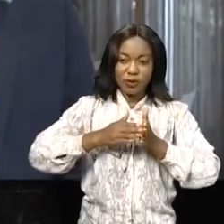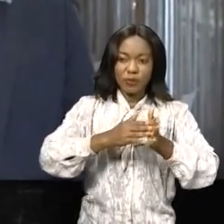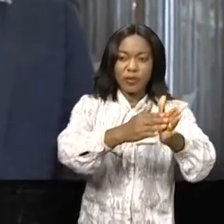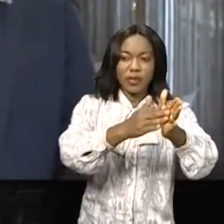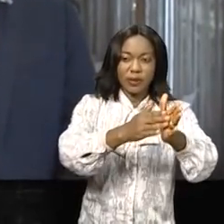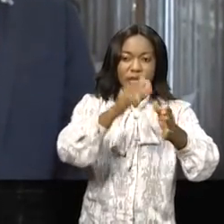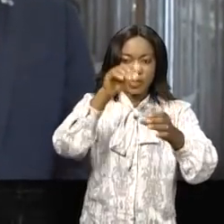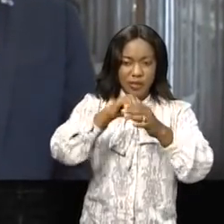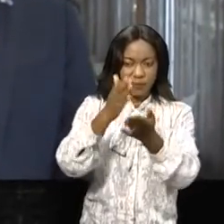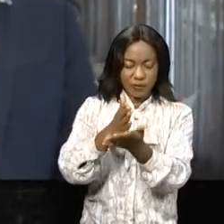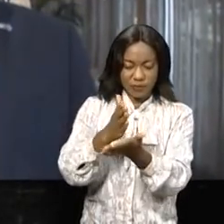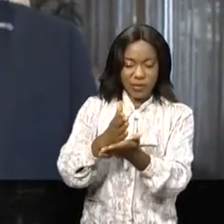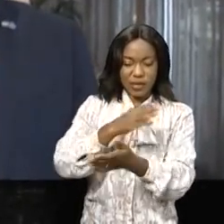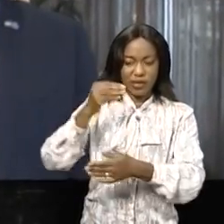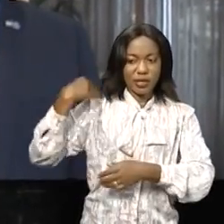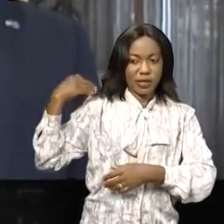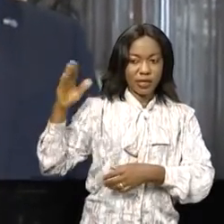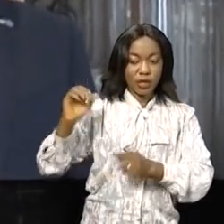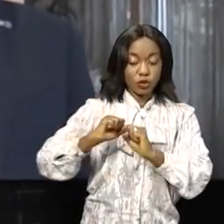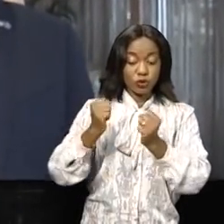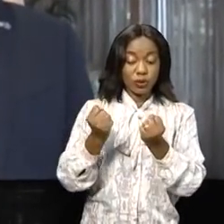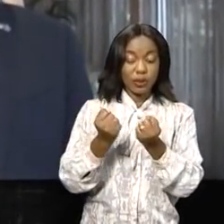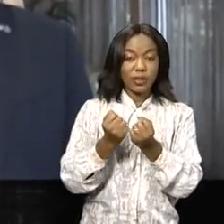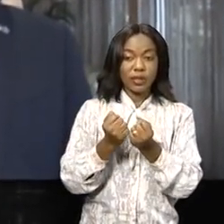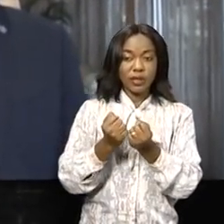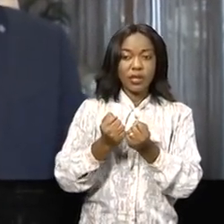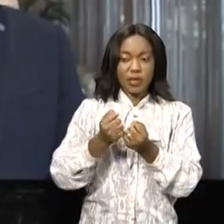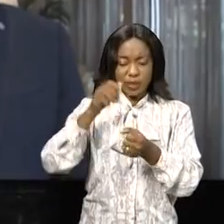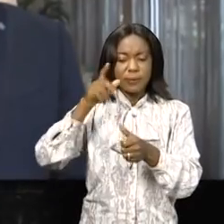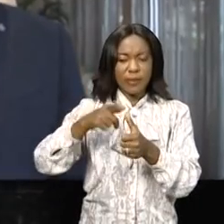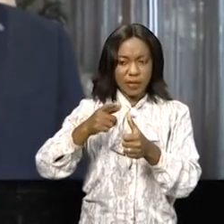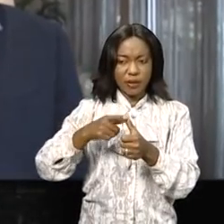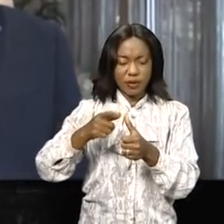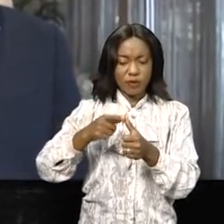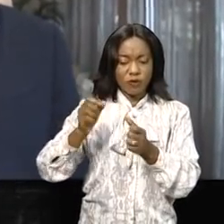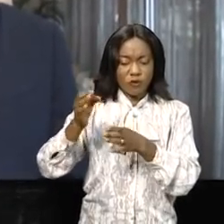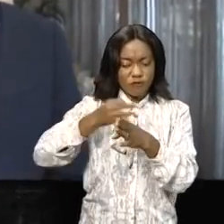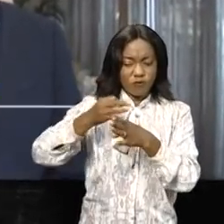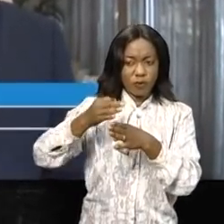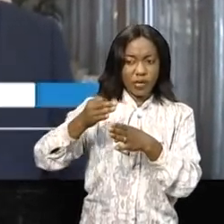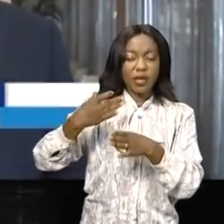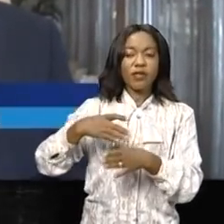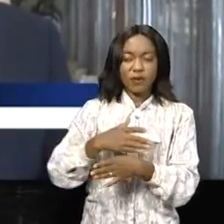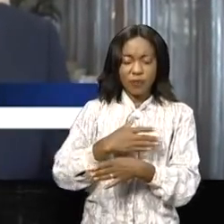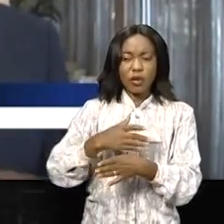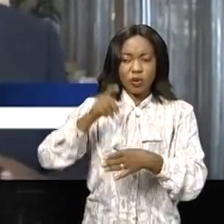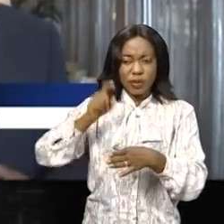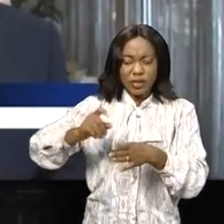secteur privé et étatique. Les entrepreneurs, hommes et femmes, doivent essayer d'abord de